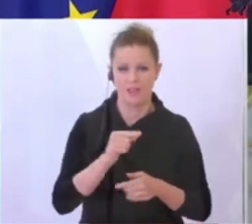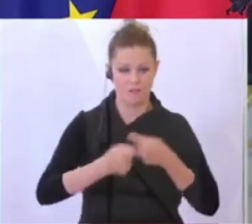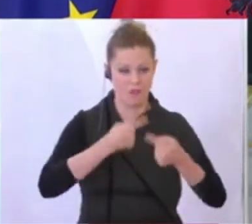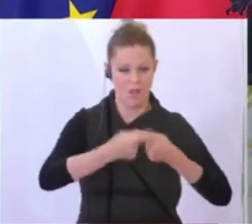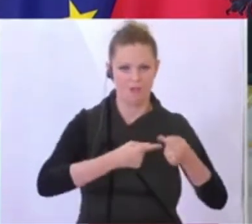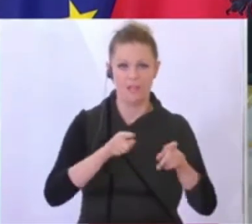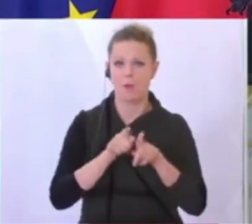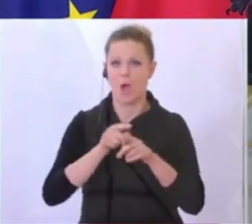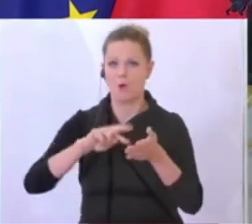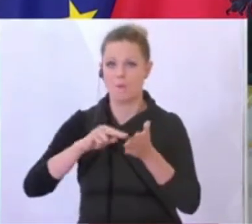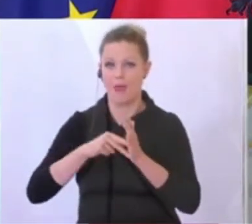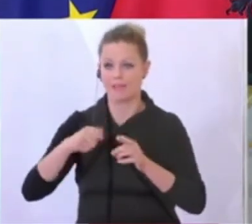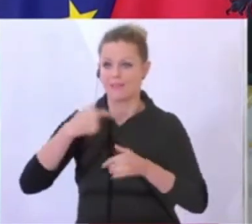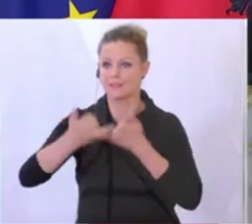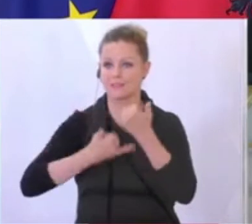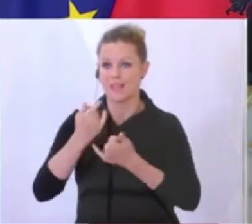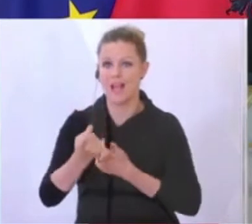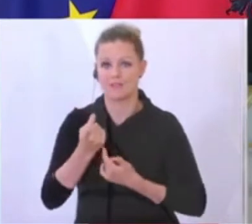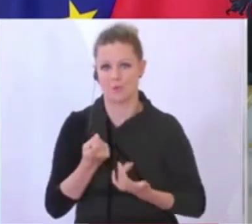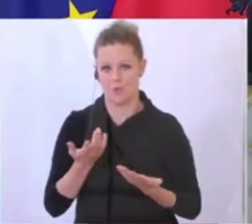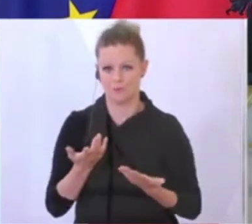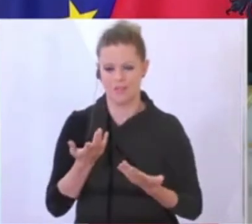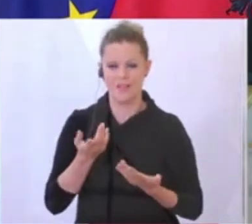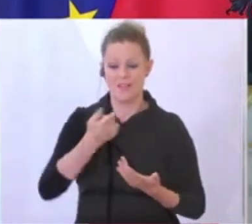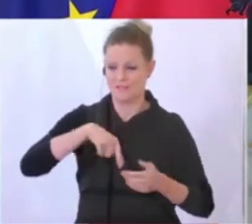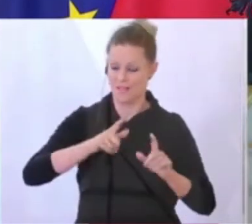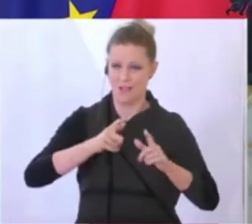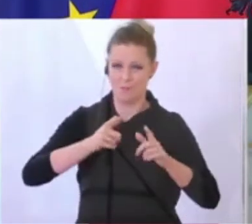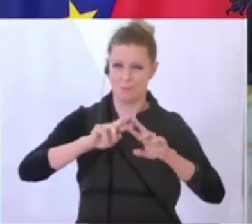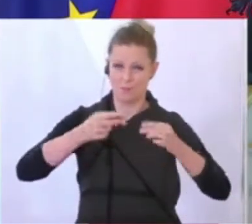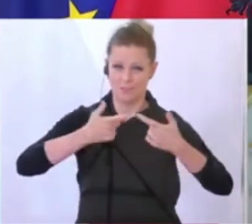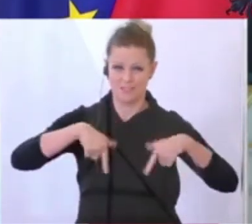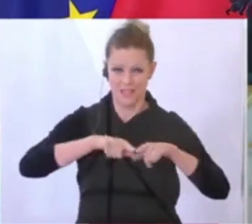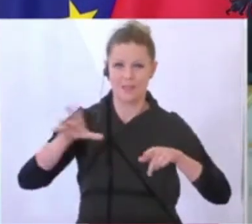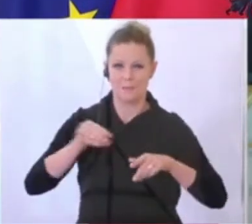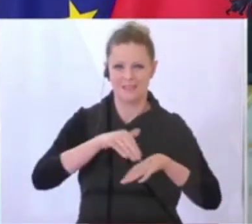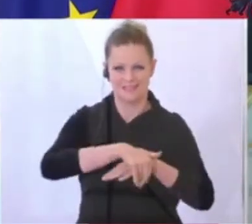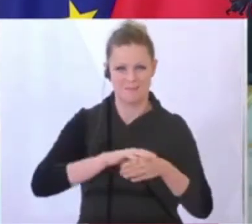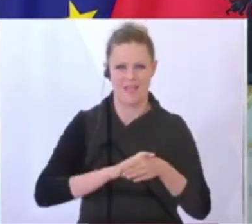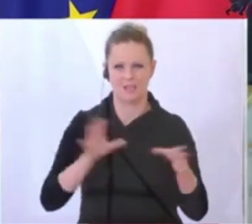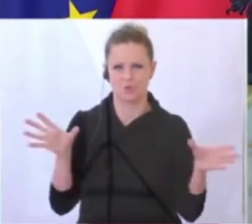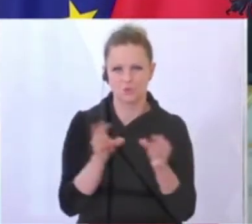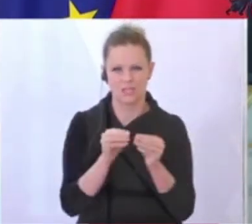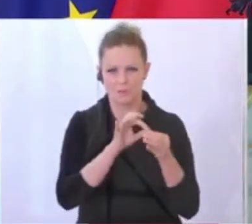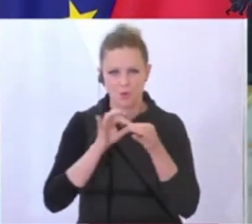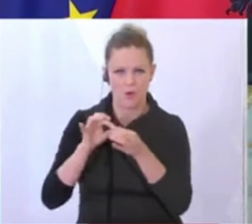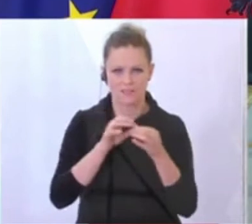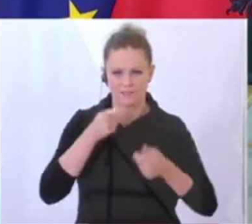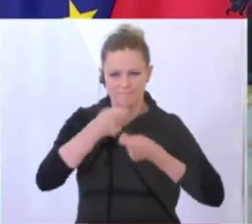für das nächste Jahr geplant ist. Wir Länder organisieren ja mit den Gemeinden in den Bundesländern gemeinsam die